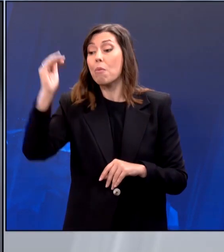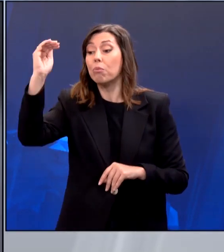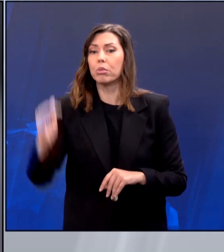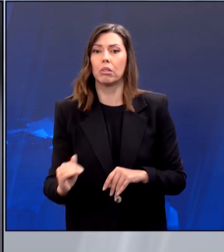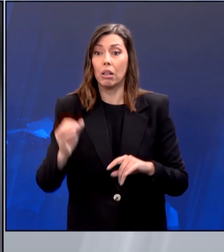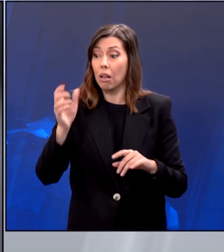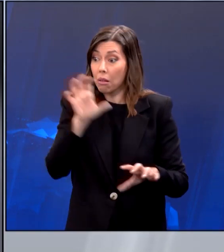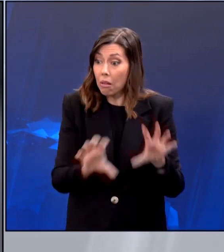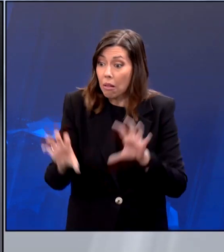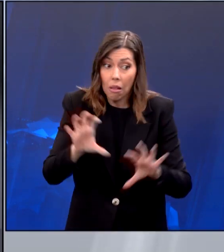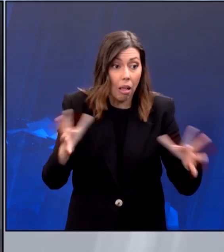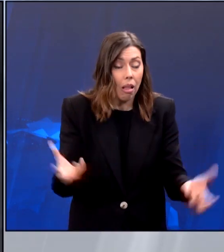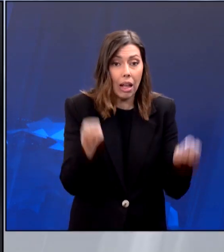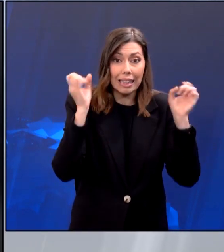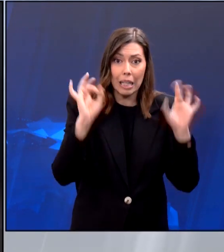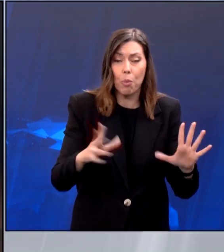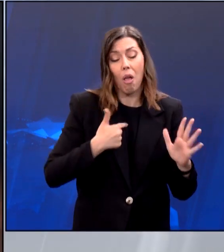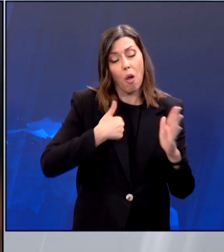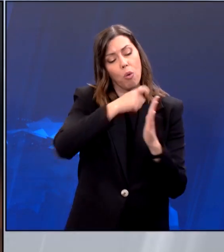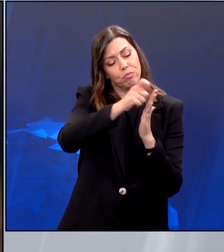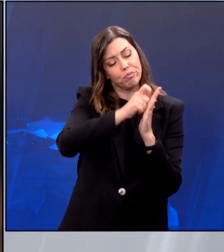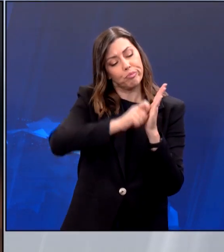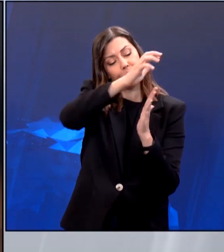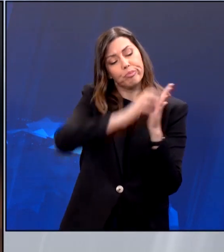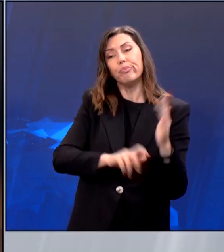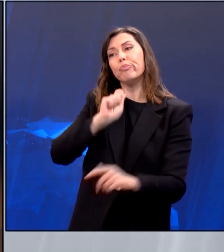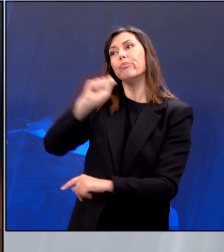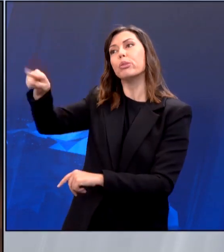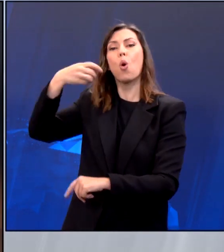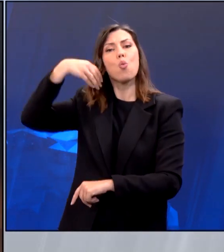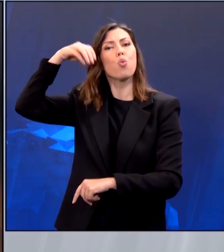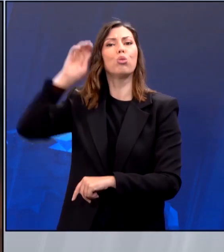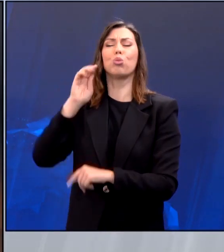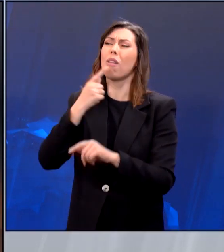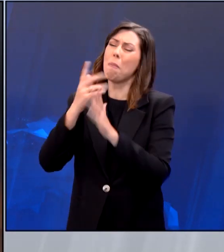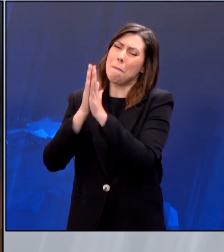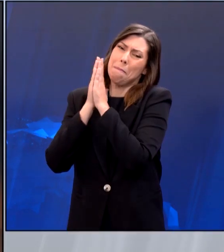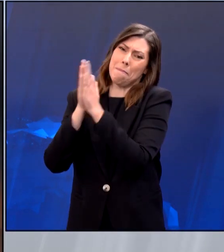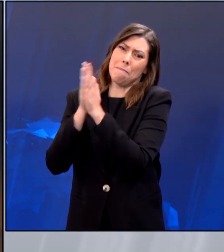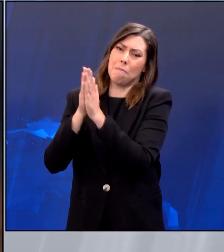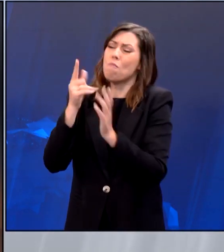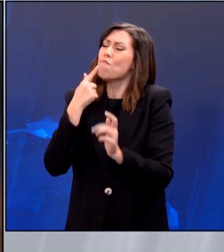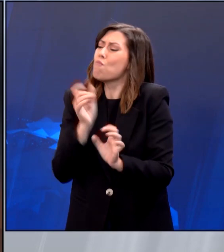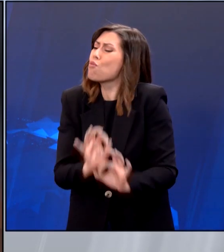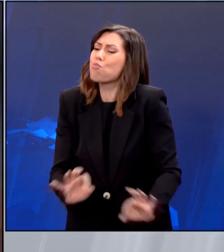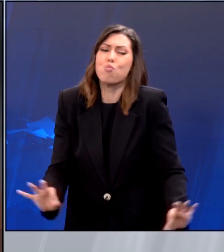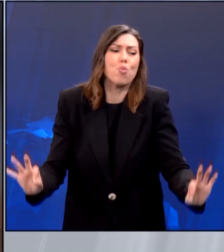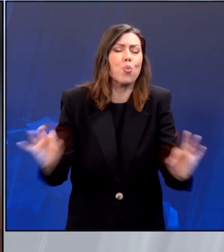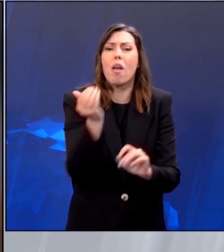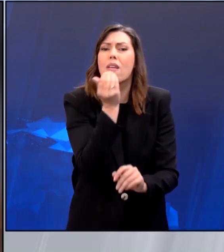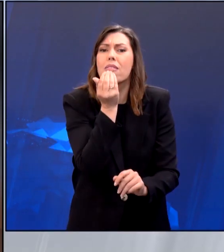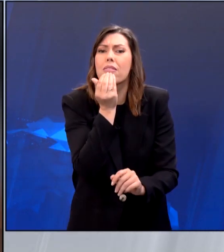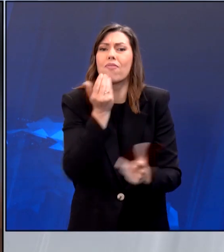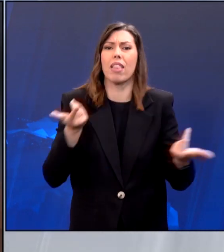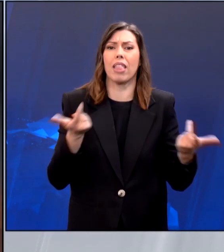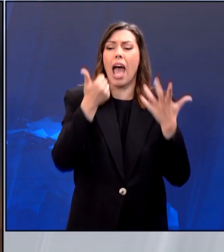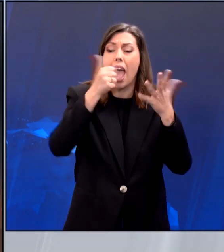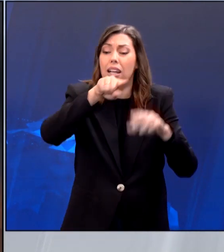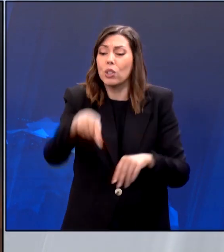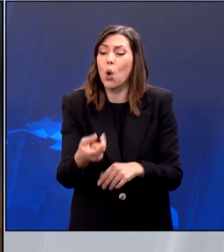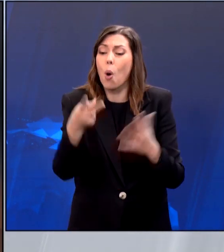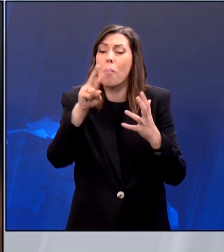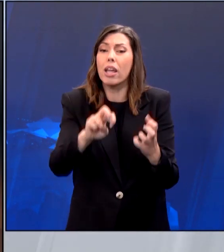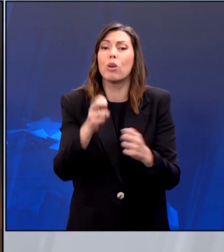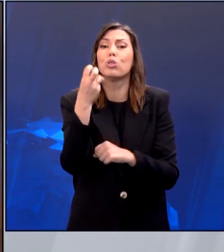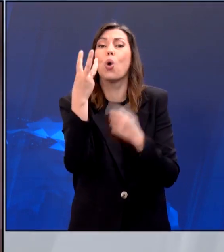θα στείλω γράμμα στην Ούρσουλα. Dear Ούρσουλα, please show me where I can find φέτα cheese for 6 euros and 28 cents,